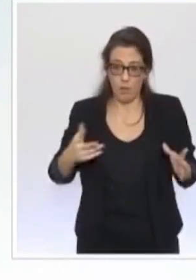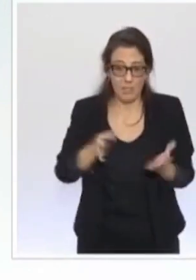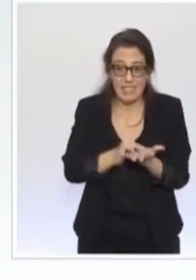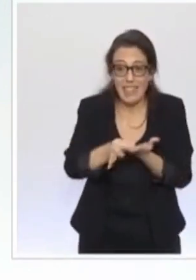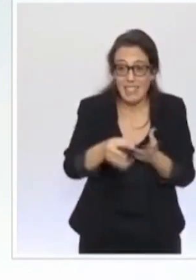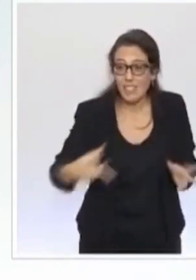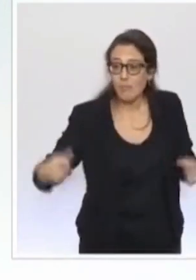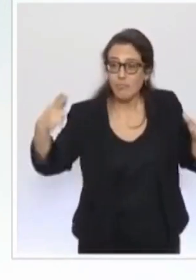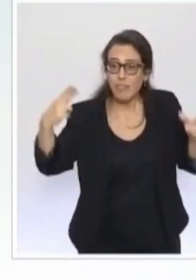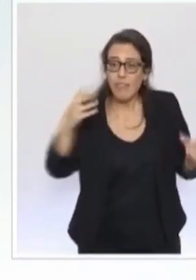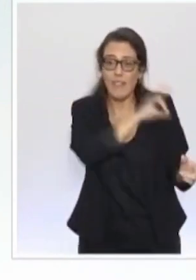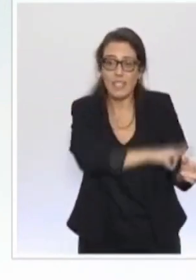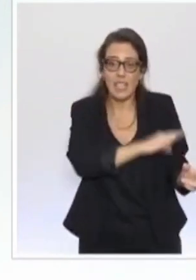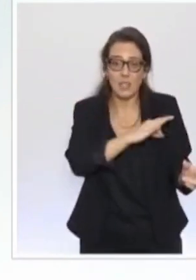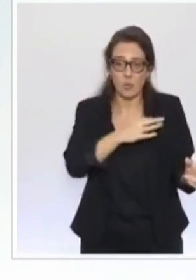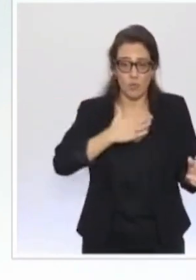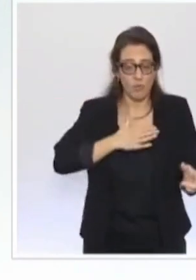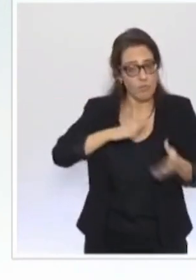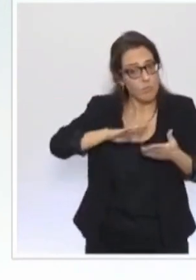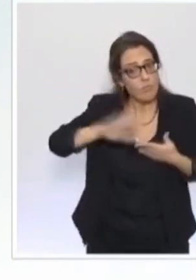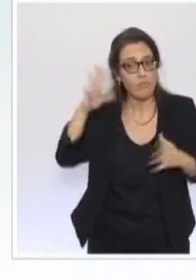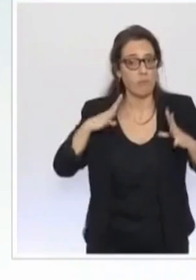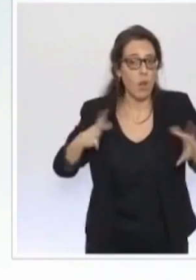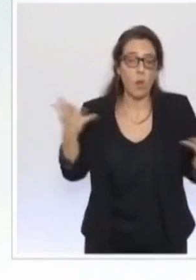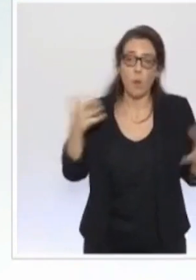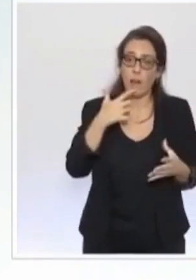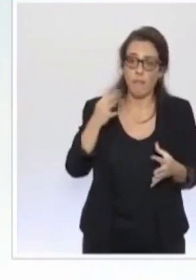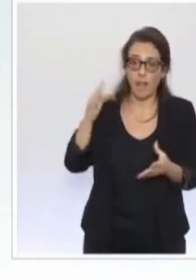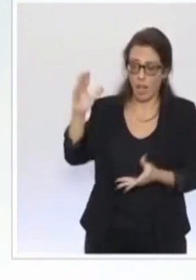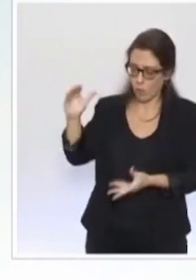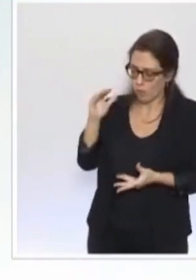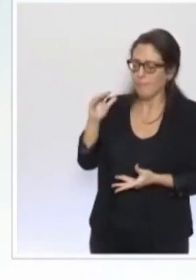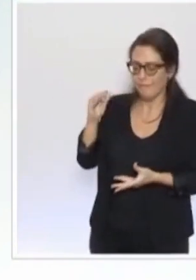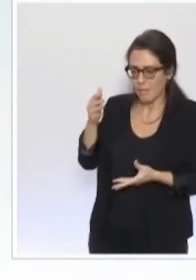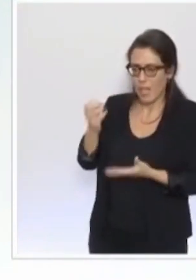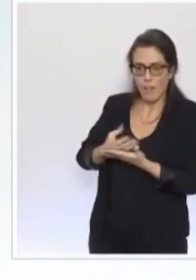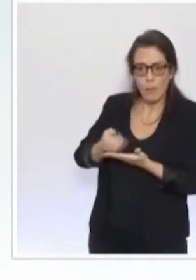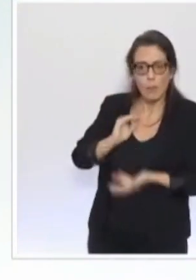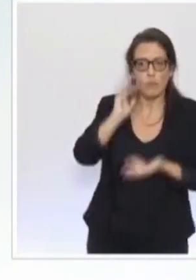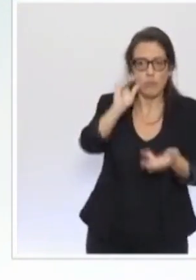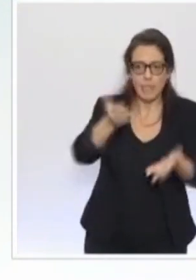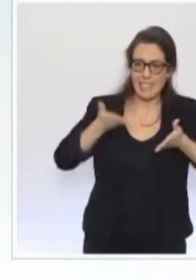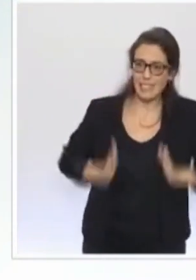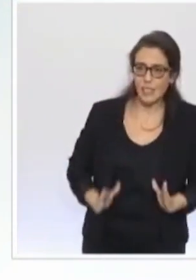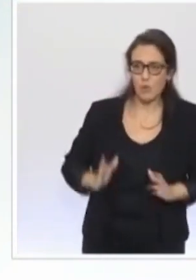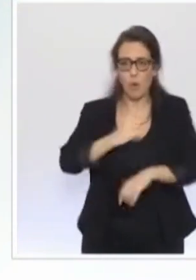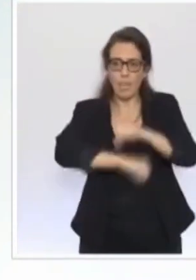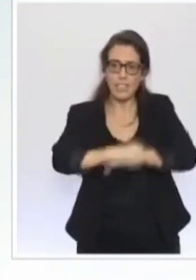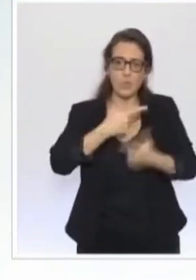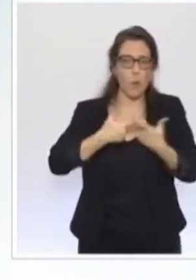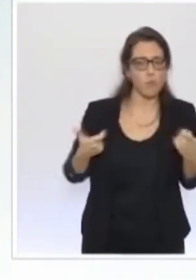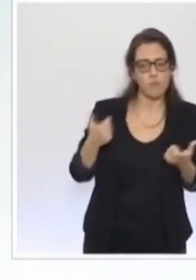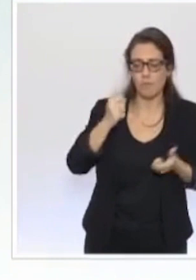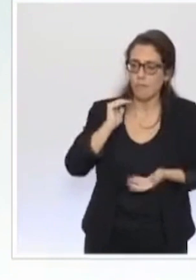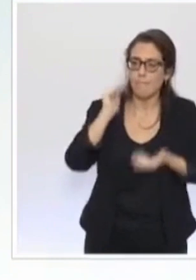transparence, toute la pédagogie soit faite sur les décisions que nous prendrons et sur l'organisation que nous mettrons en place. Le